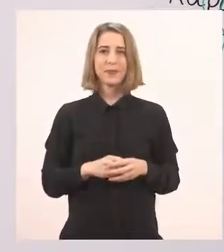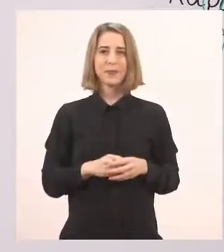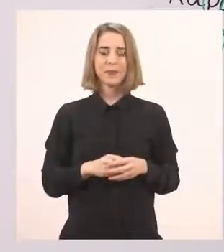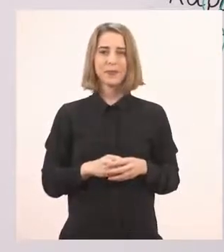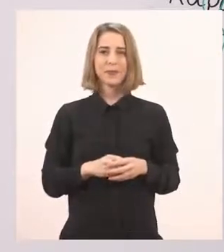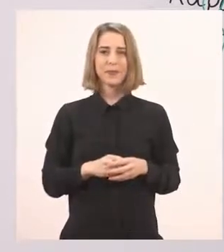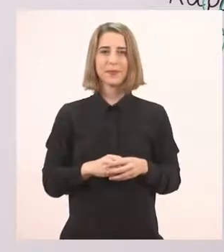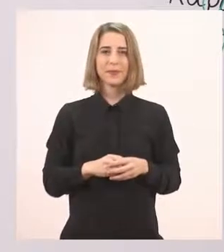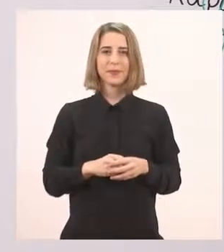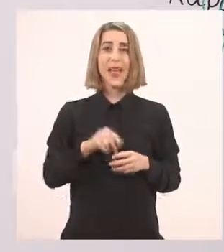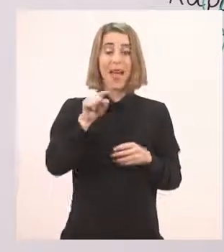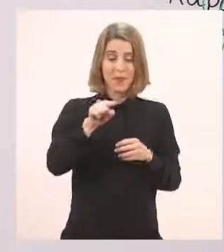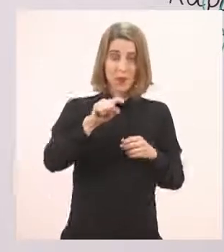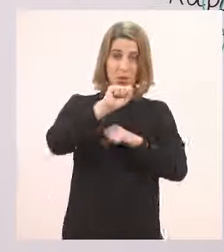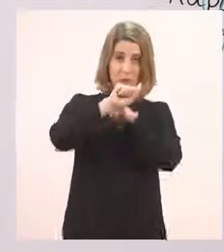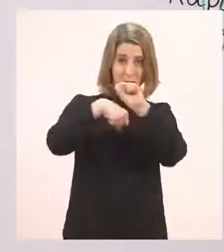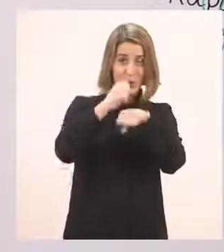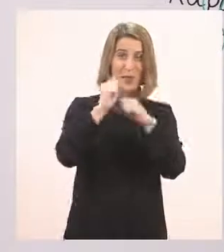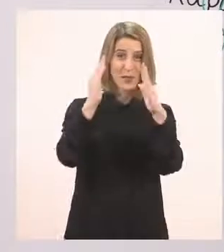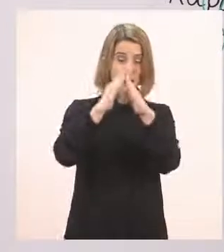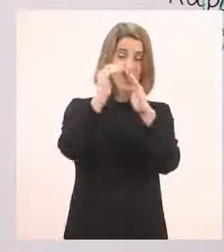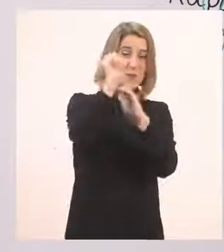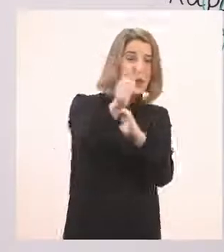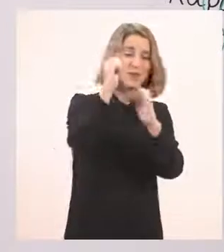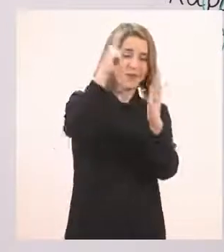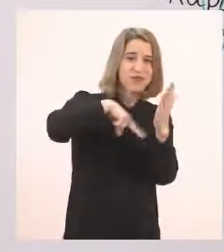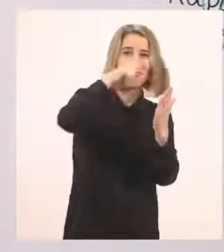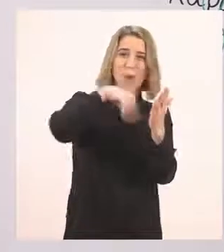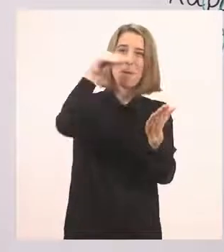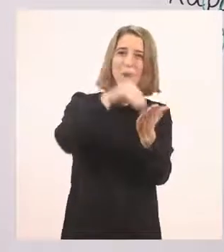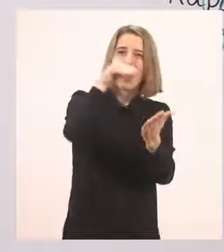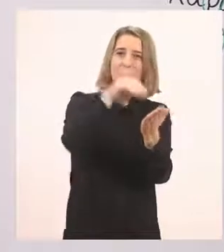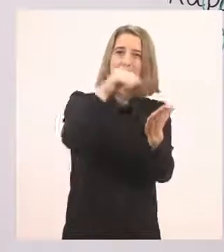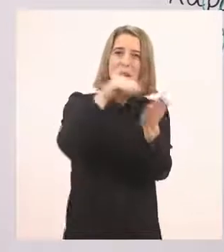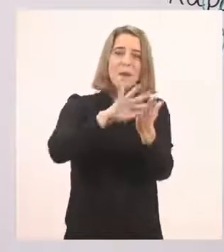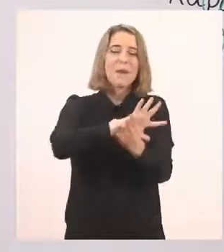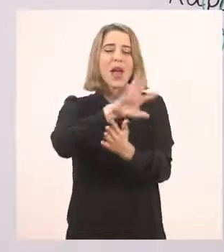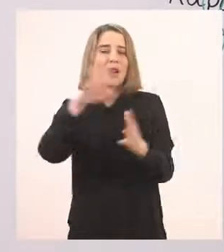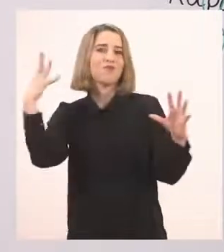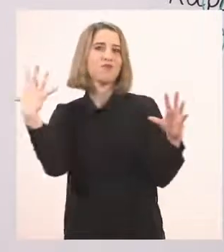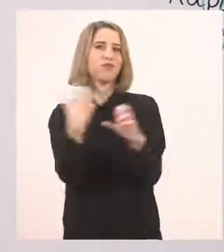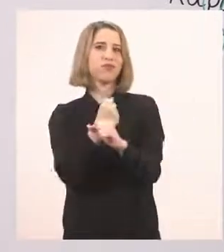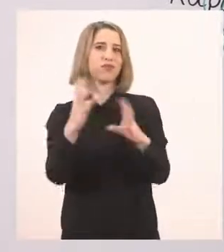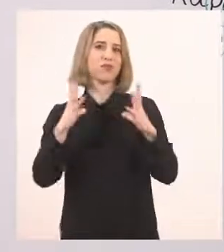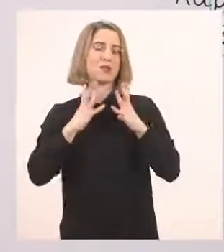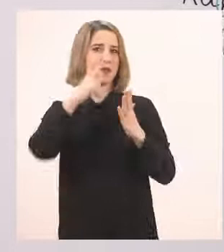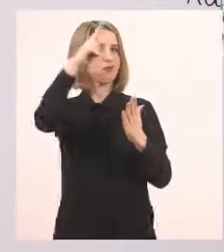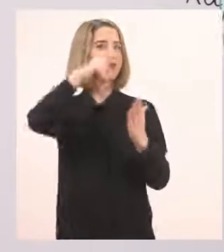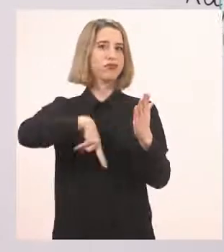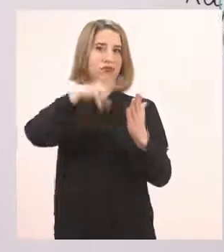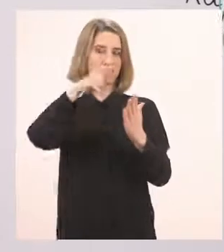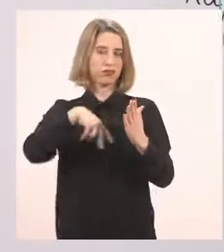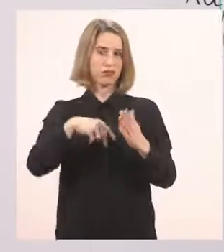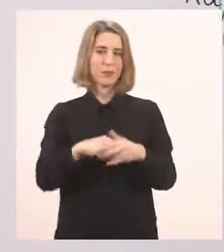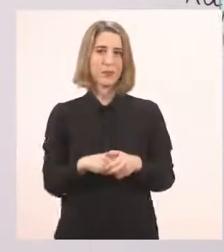Λοιπόν, αυτό θα προσπαθέσετε κι εσείς να το διαβάσετε στο σπίτι πολλές πολλές φορές μέχρι να λυθεί και η γλωσσίτσα σας. Ωραία! Θέλω τώρα να πάμε